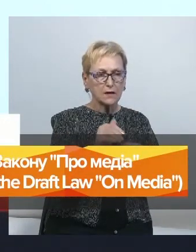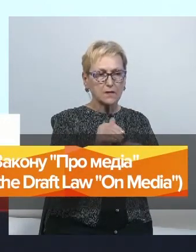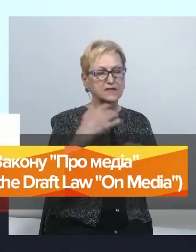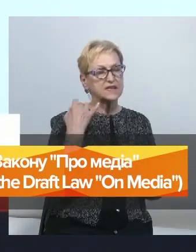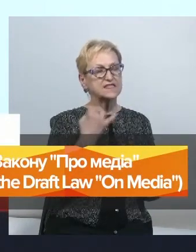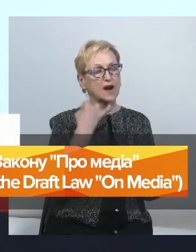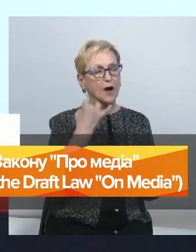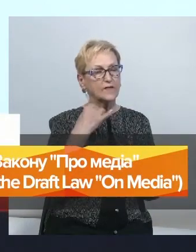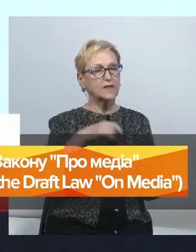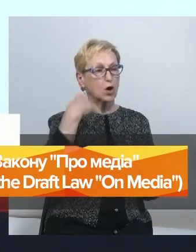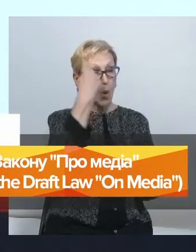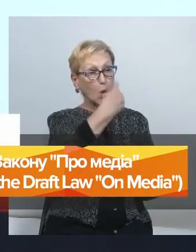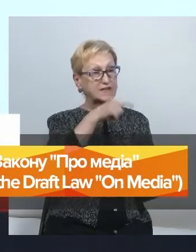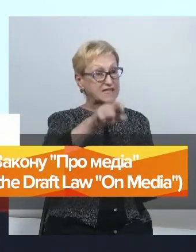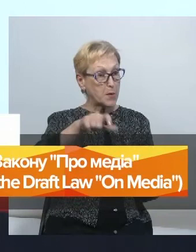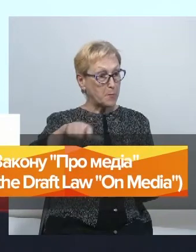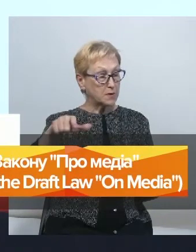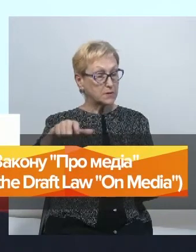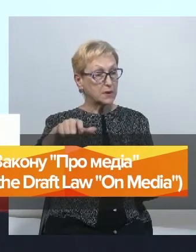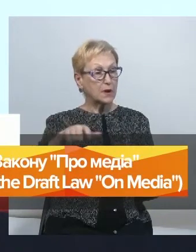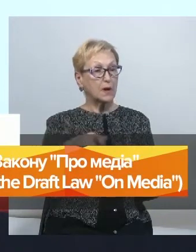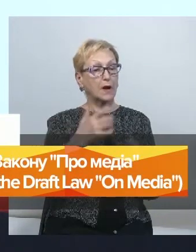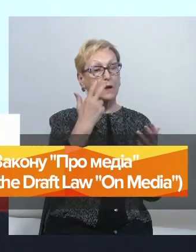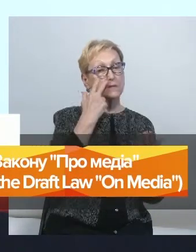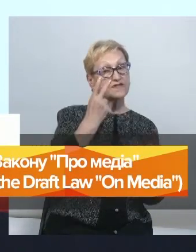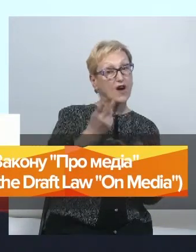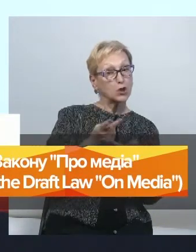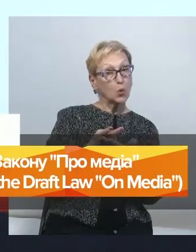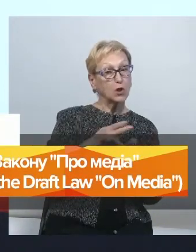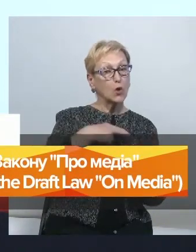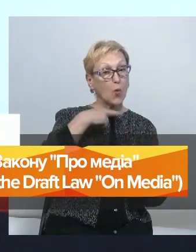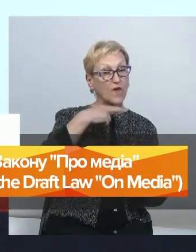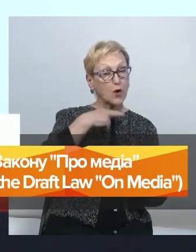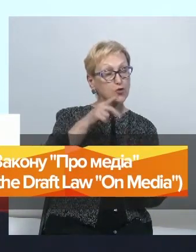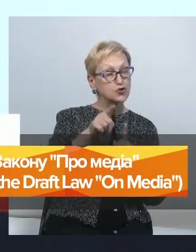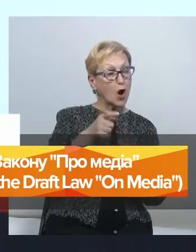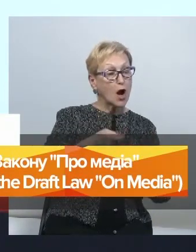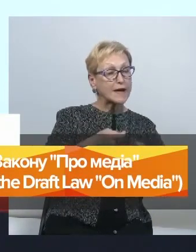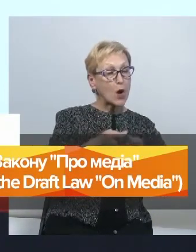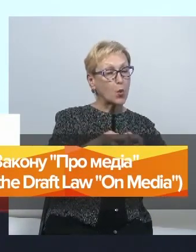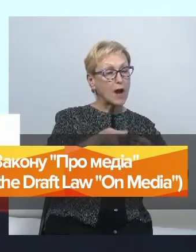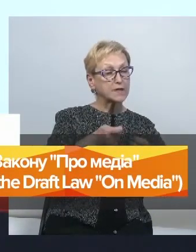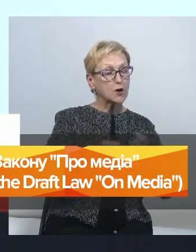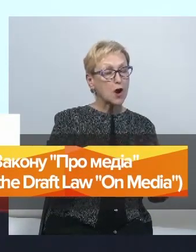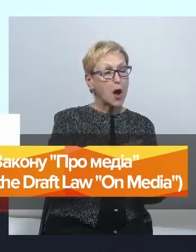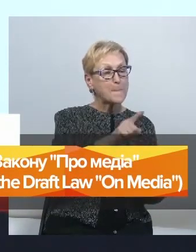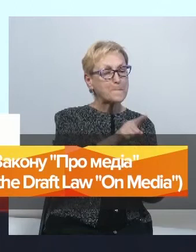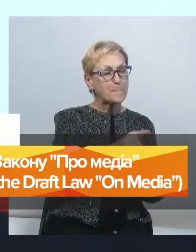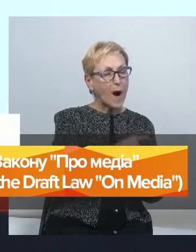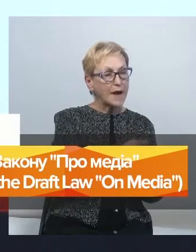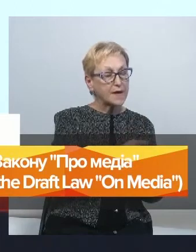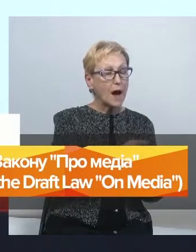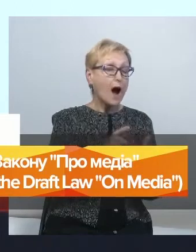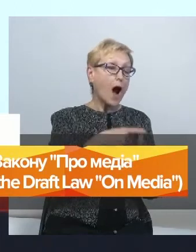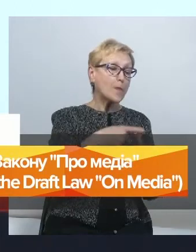зацікавлених, знов таки, осіб звернула увагу, що регулятор все ж таки має бути або може